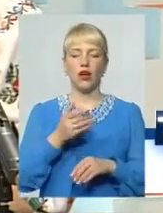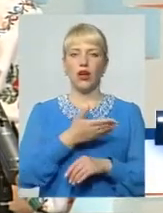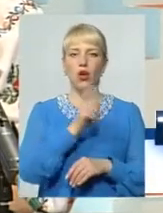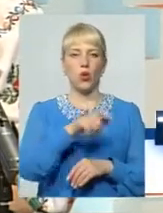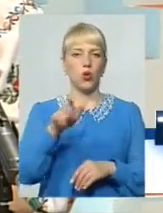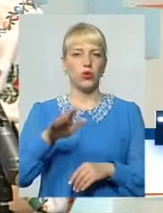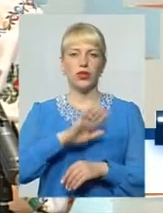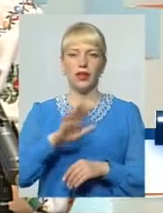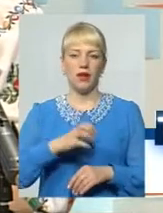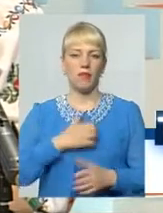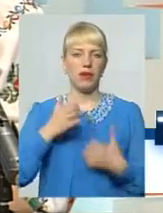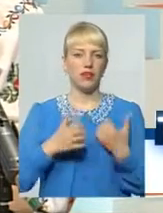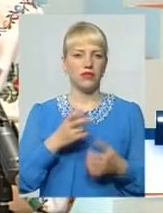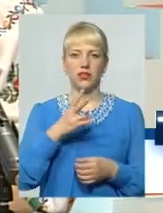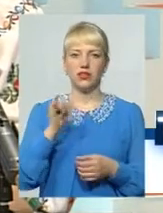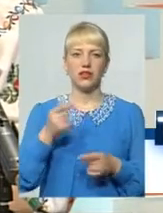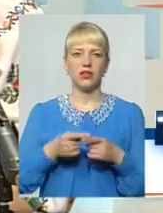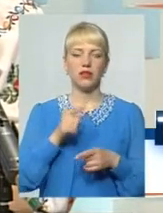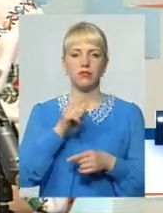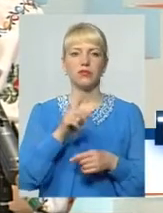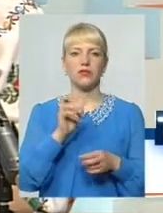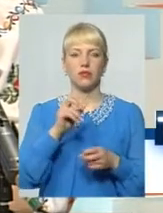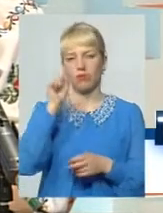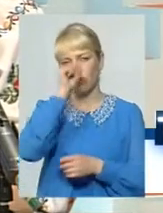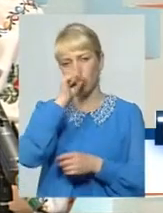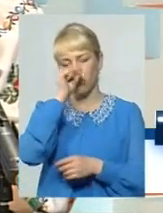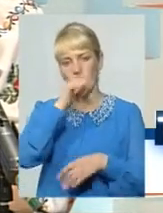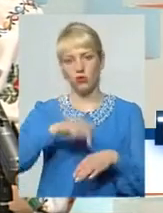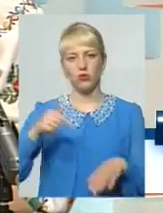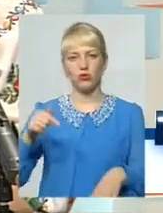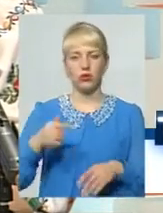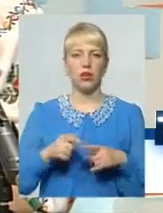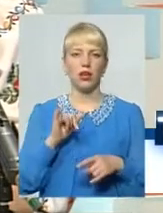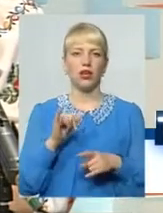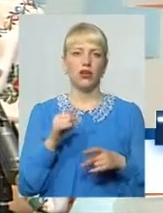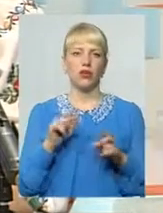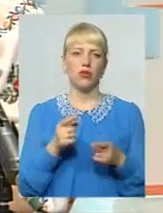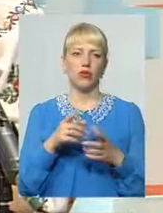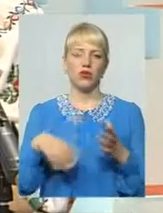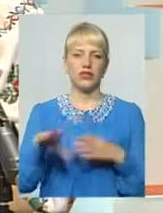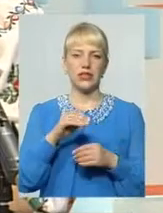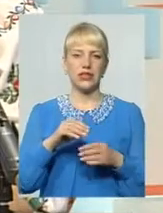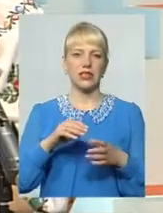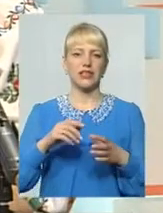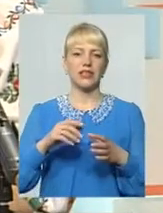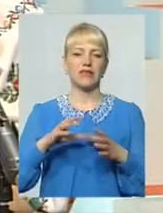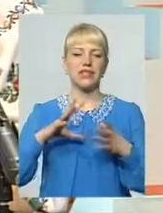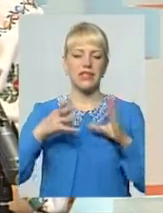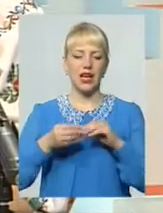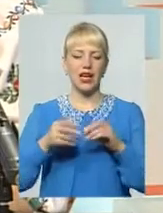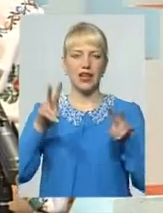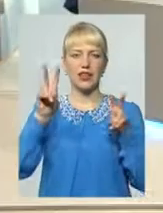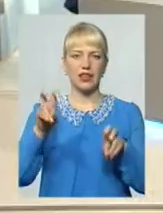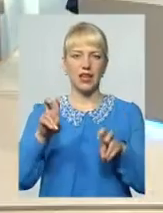ні Просто там почуття настільки заморожені, тому що в нас у всіх взагалі тема смерті в суспільстві Це